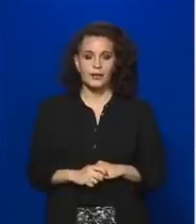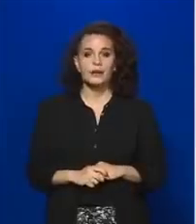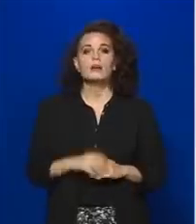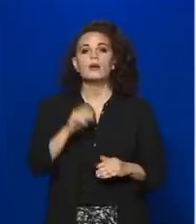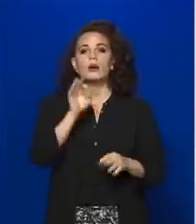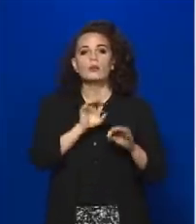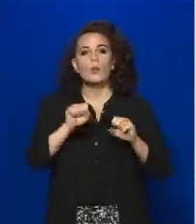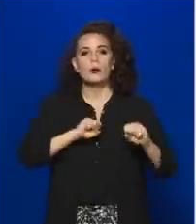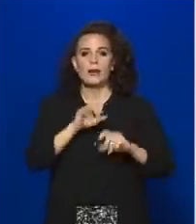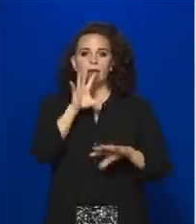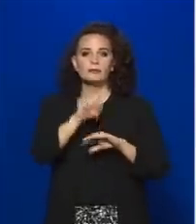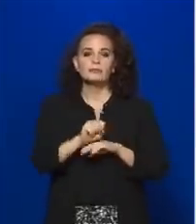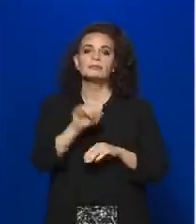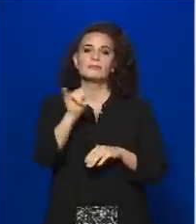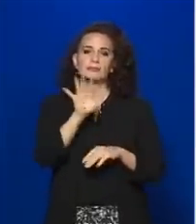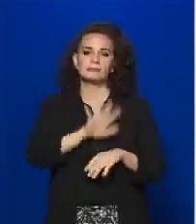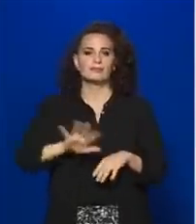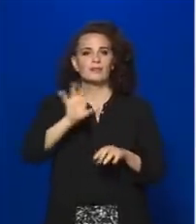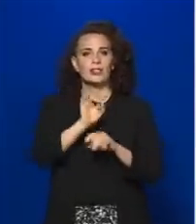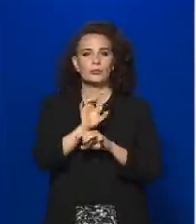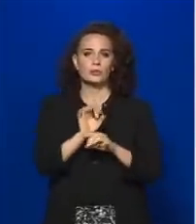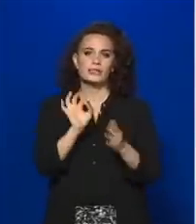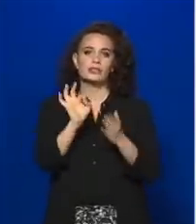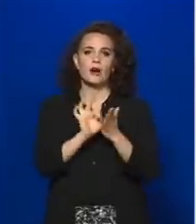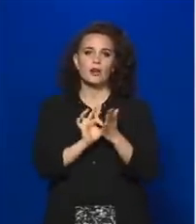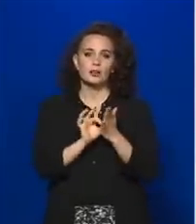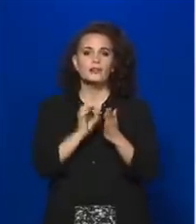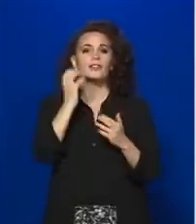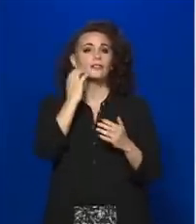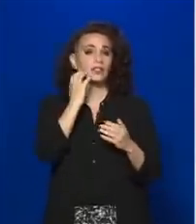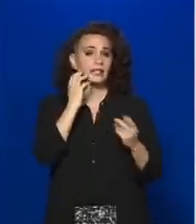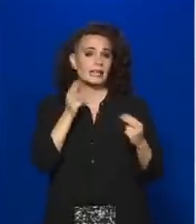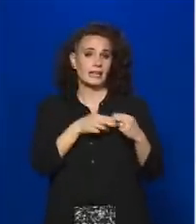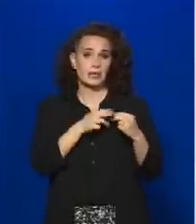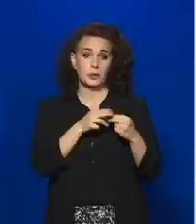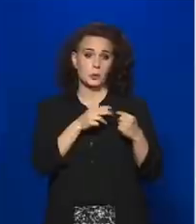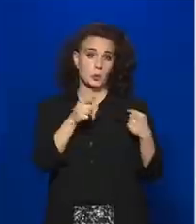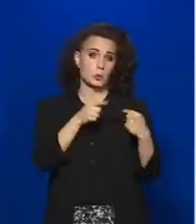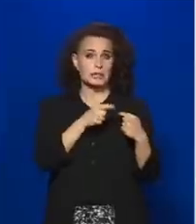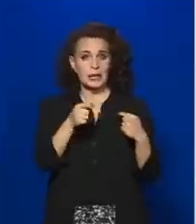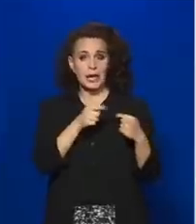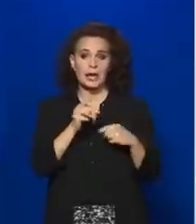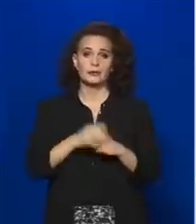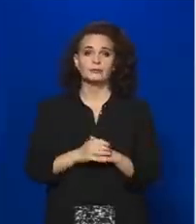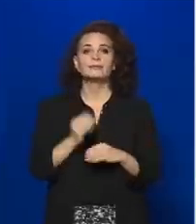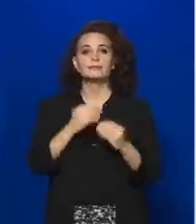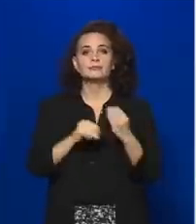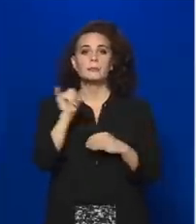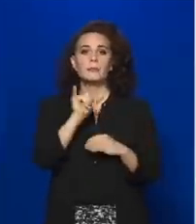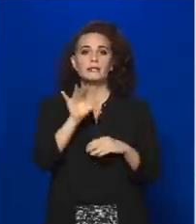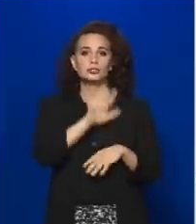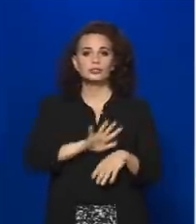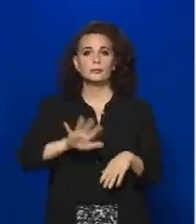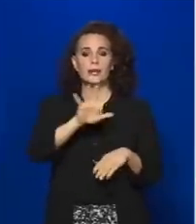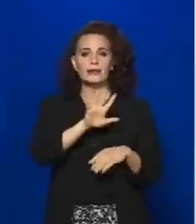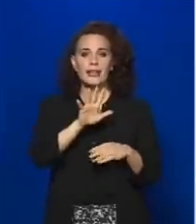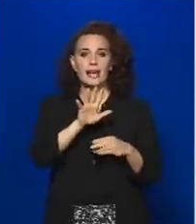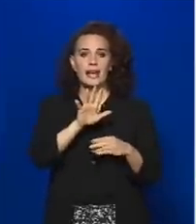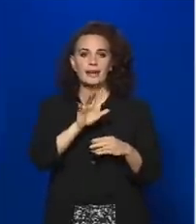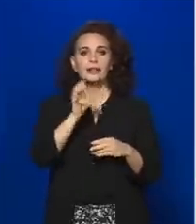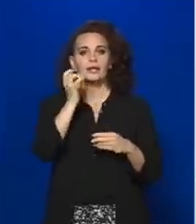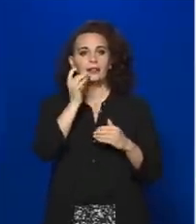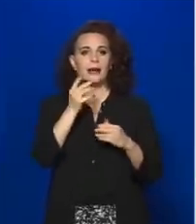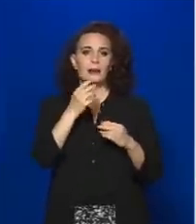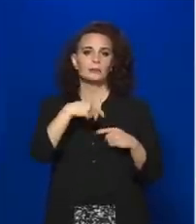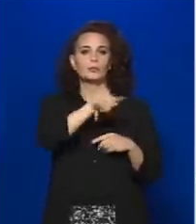Pest megyei fertőzöttségi adatok közelebb állnak a vidékhez, ezért Pest megyét mostantól a többi megyével tekintjük